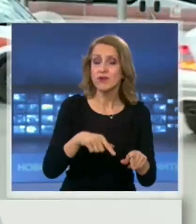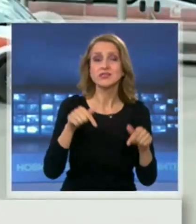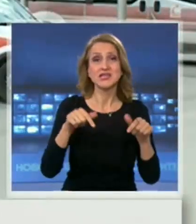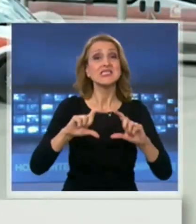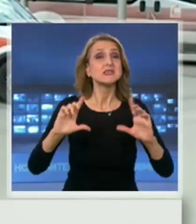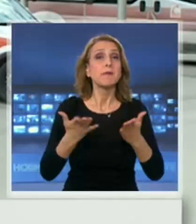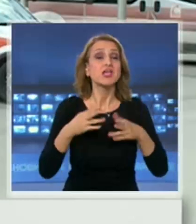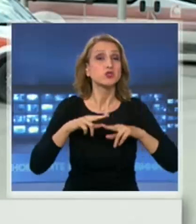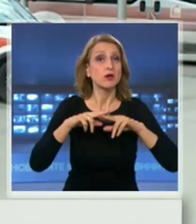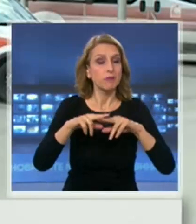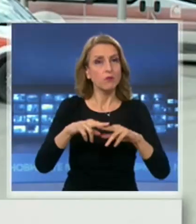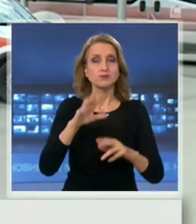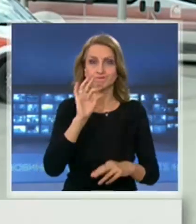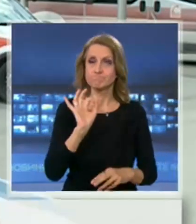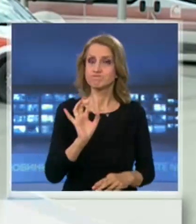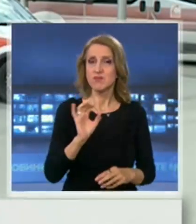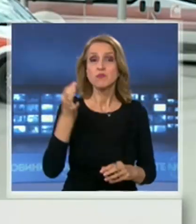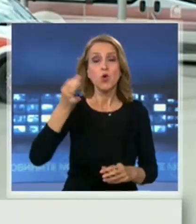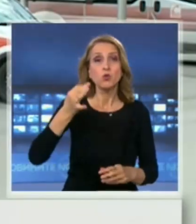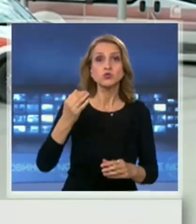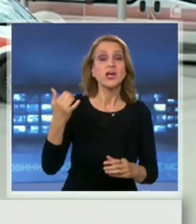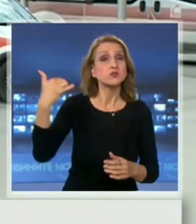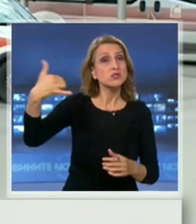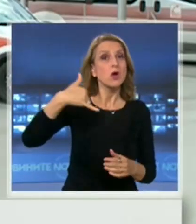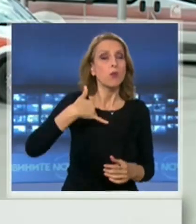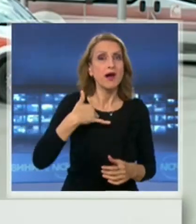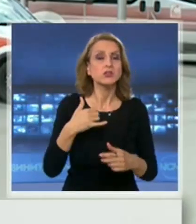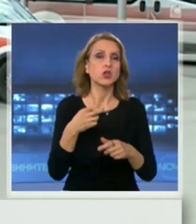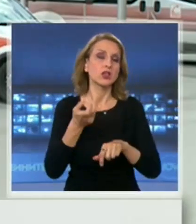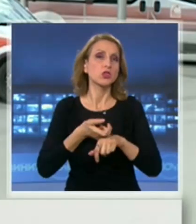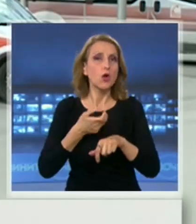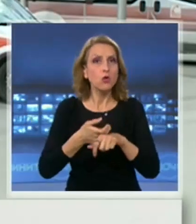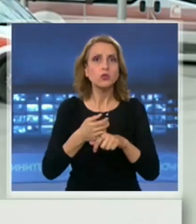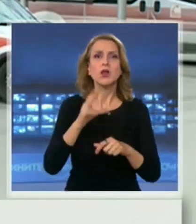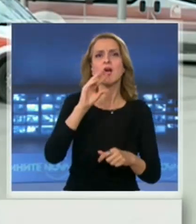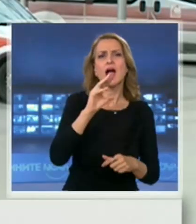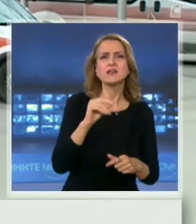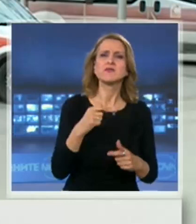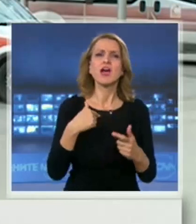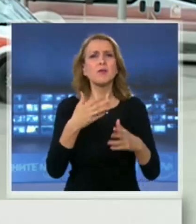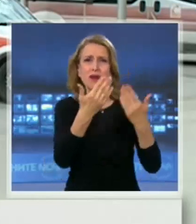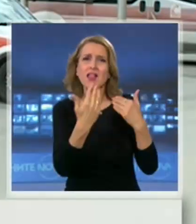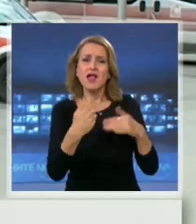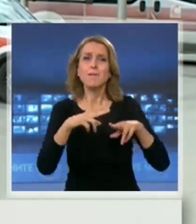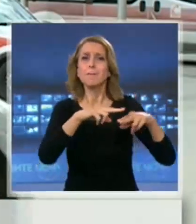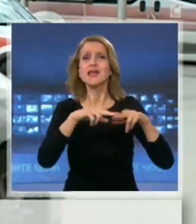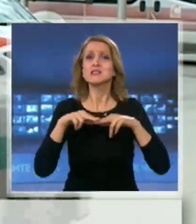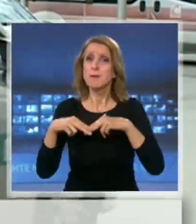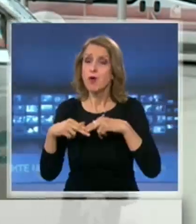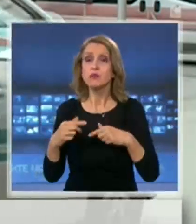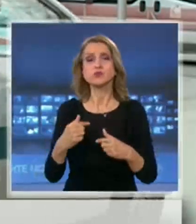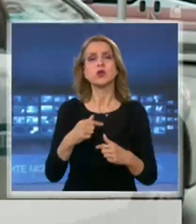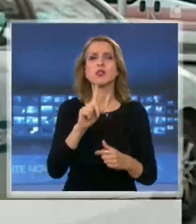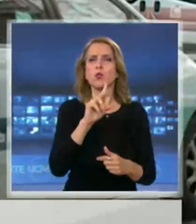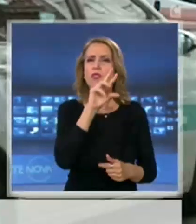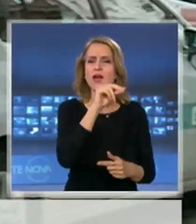заявиха, че зачастяват случаите от пациенти, които се отбажат за линейка и спестяват част от симптомите си, с което на практика и застрашават